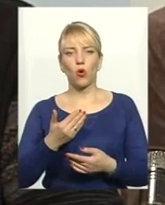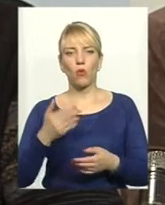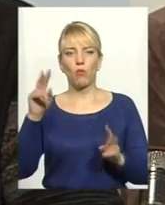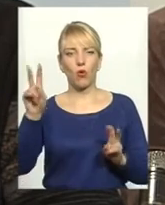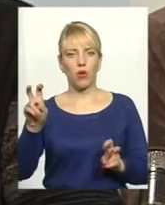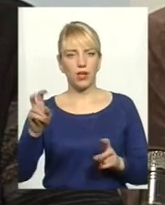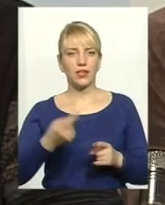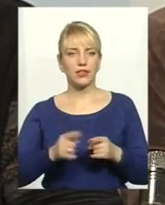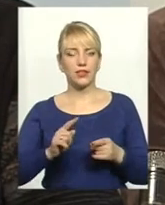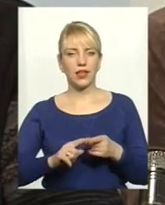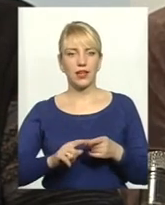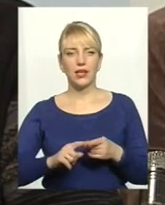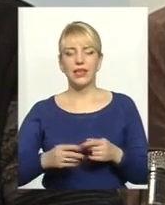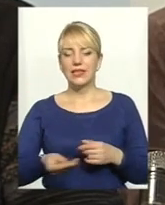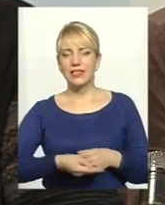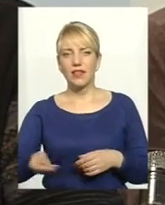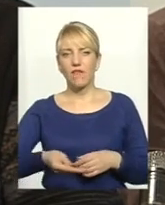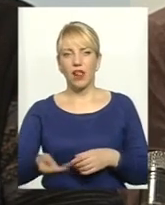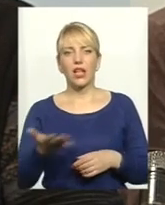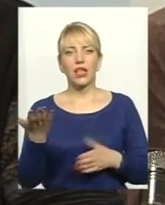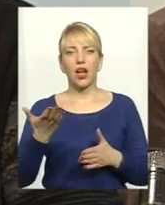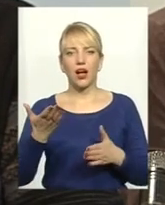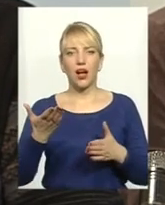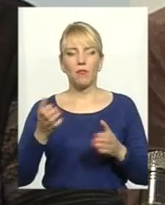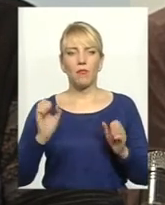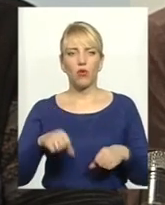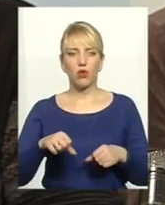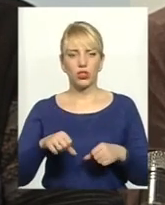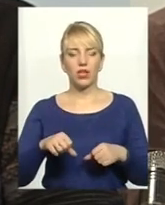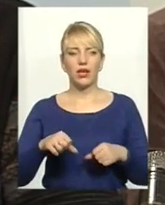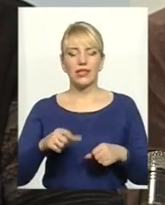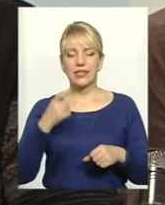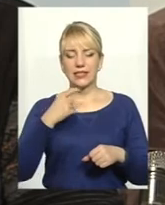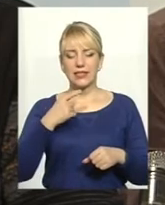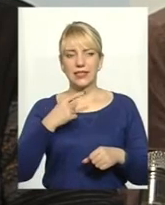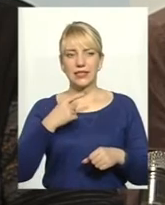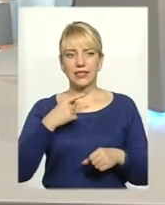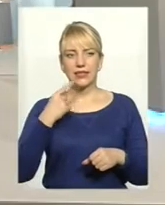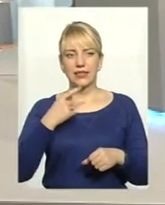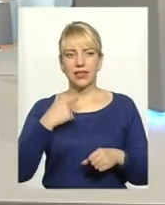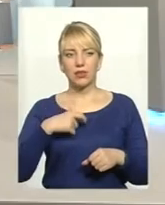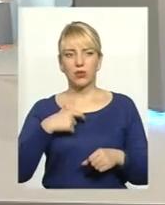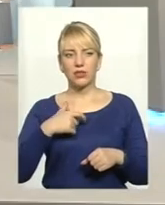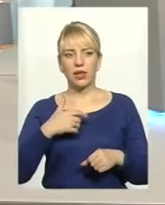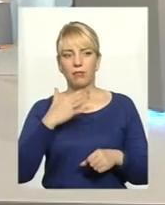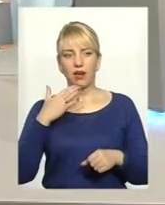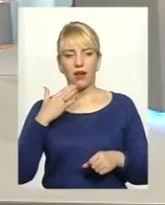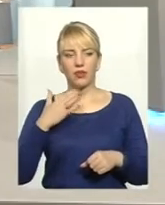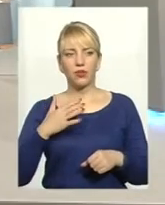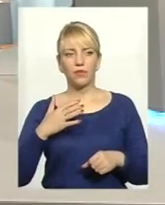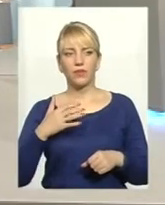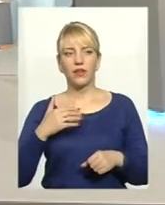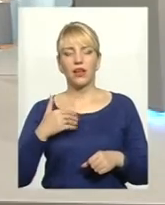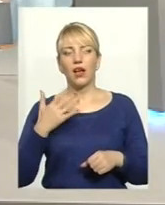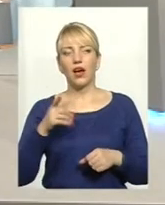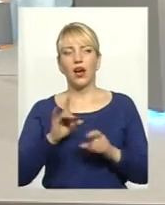Це сівалка, яка може сказати про себе багато. Ми скажемо про це більше, бо у нас є сюжет на цю тему. А ви